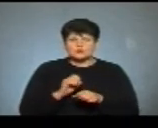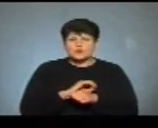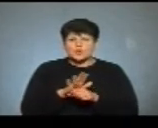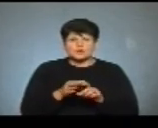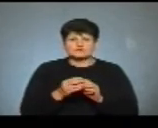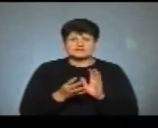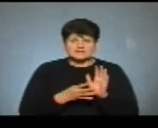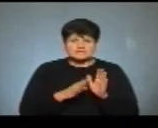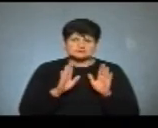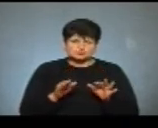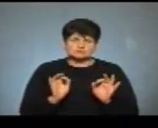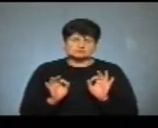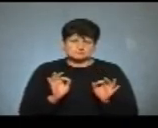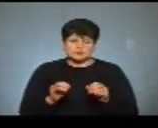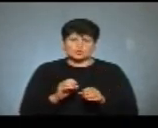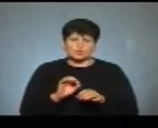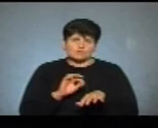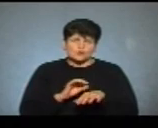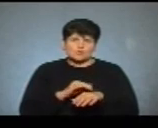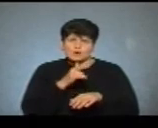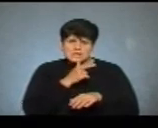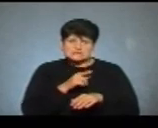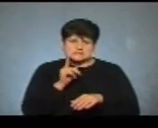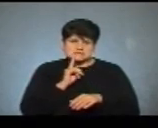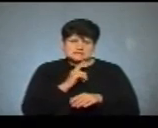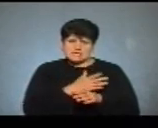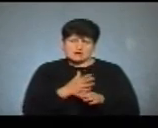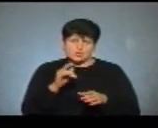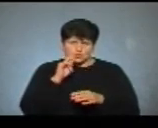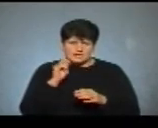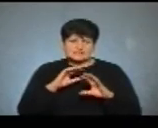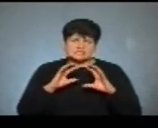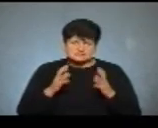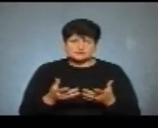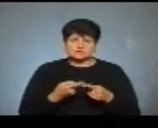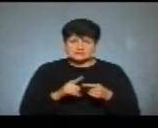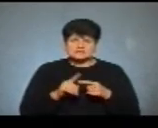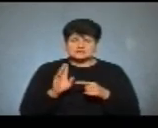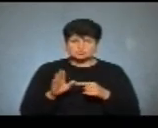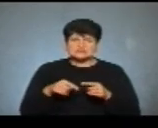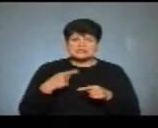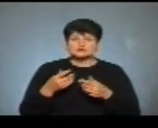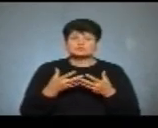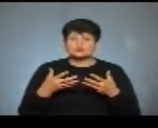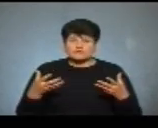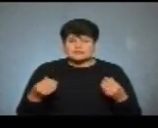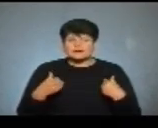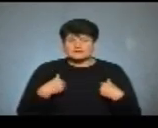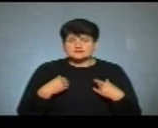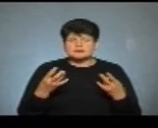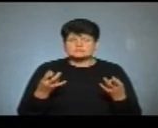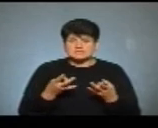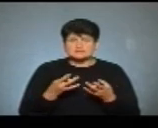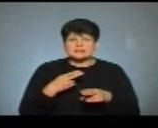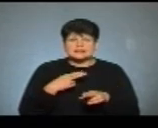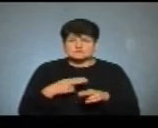стане типовою хворобою, сезонною для України і світу. Тобто, це станеться в наступну власну. Але нам важливо на розгубити